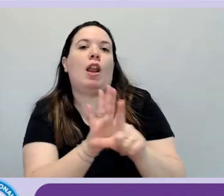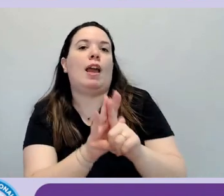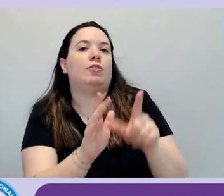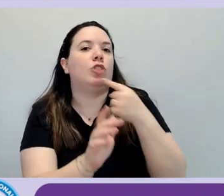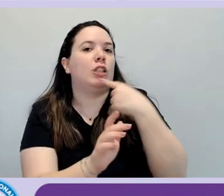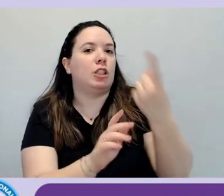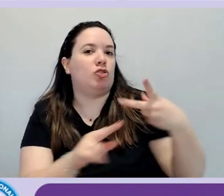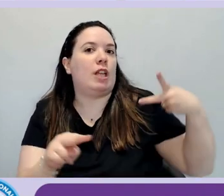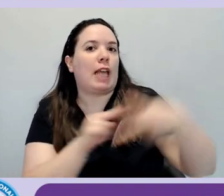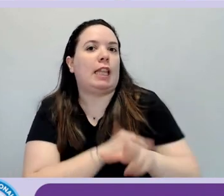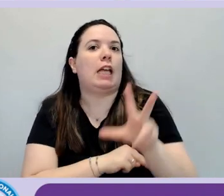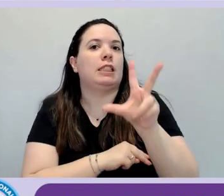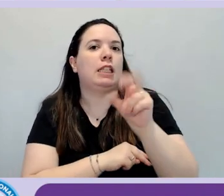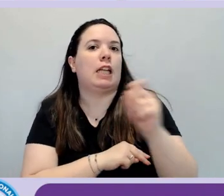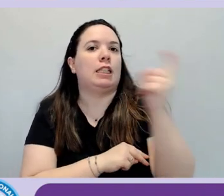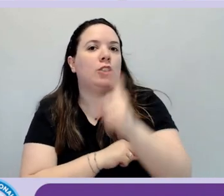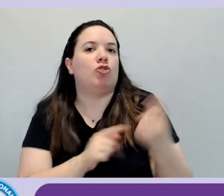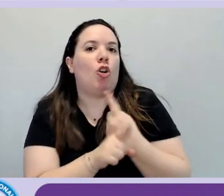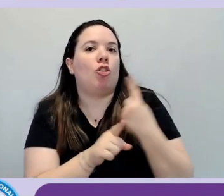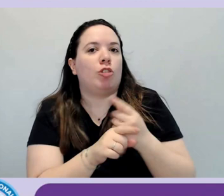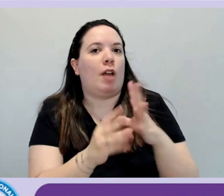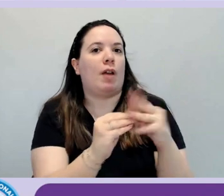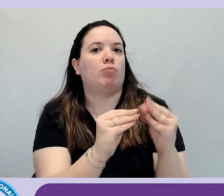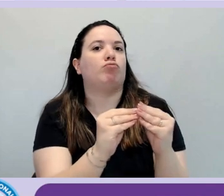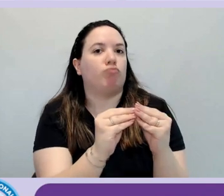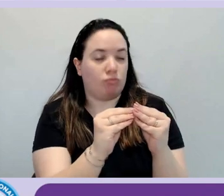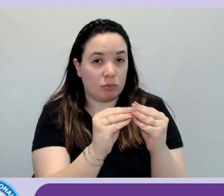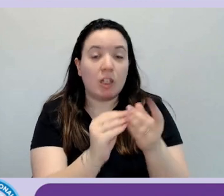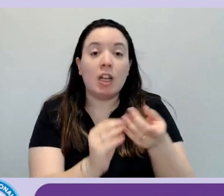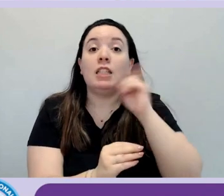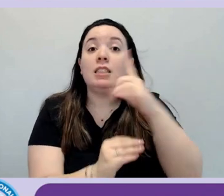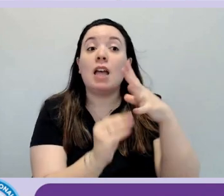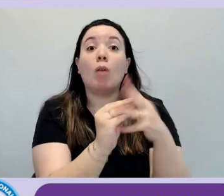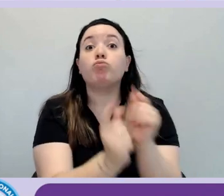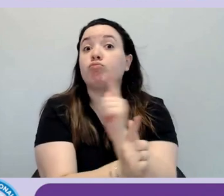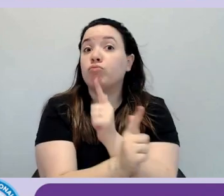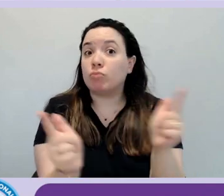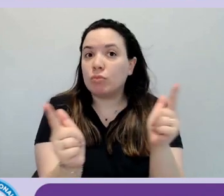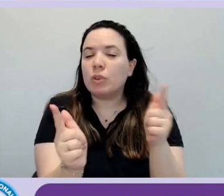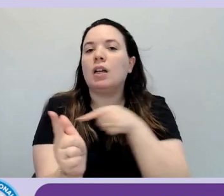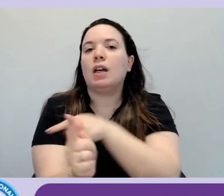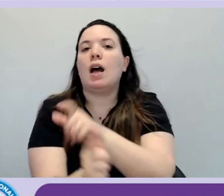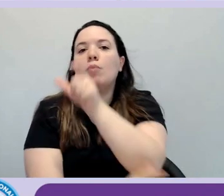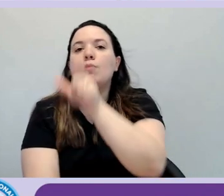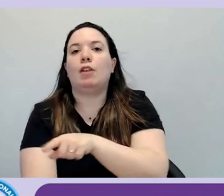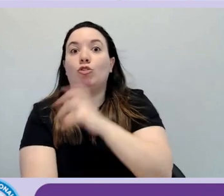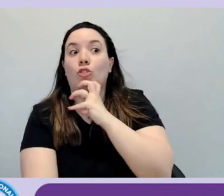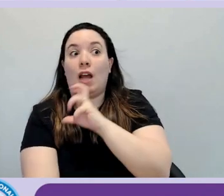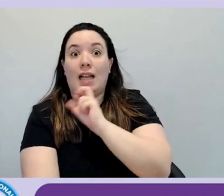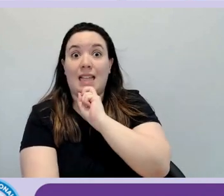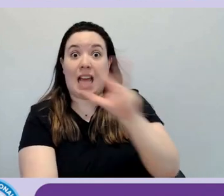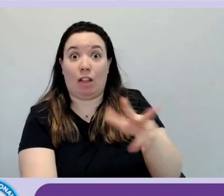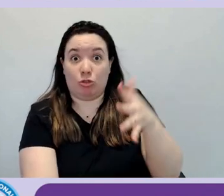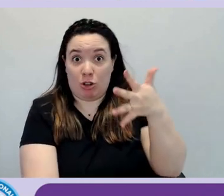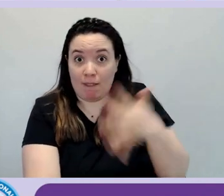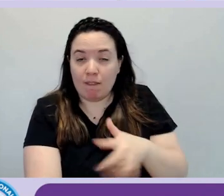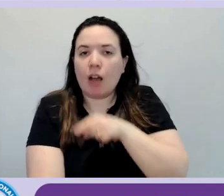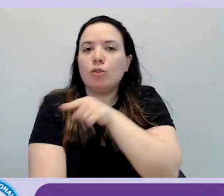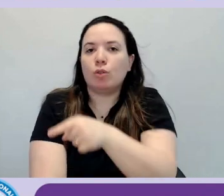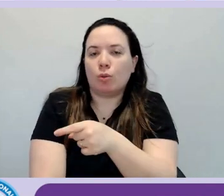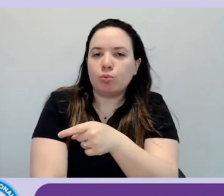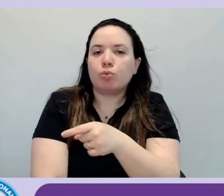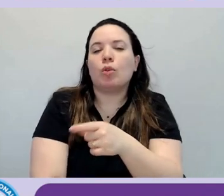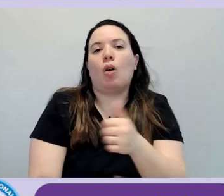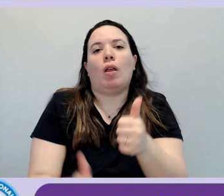Se non lo fanno, il soggetto si può rivolgere a un organismo terzo, che può essere il difensore civico per il digitale,